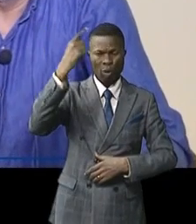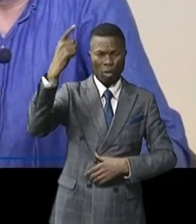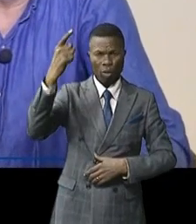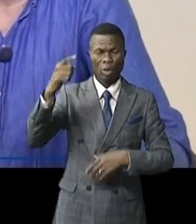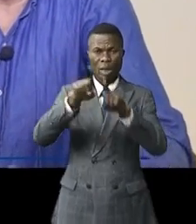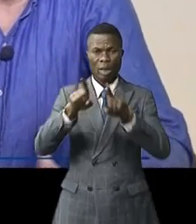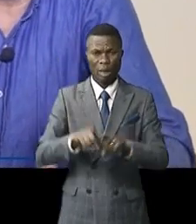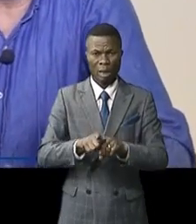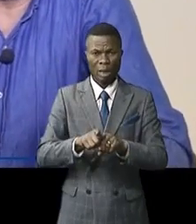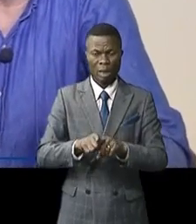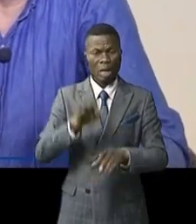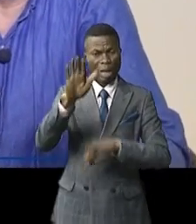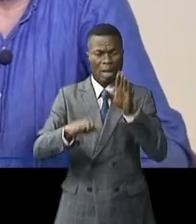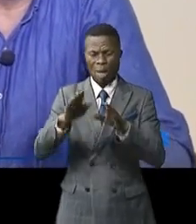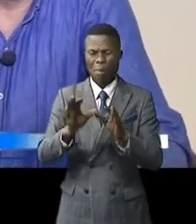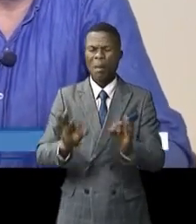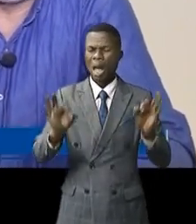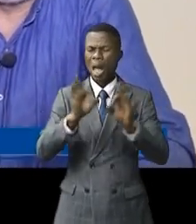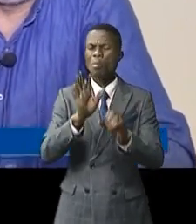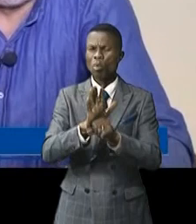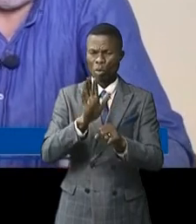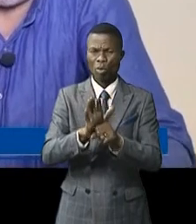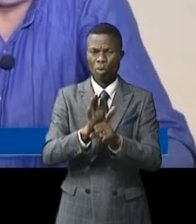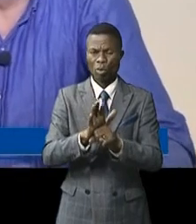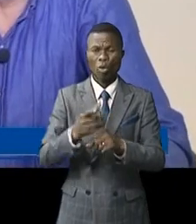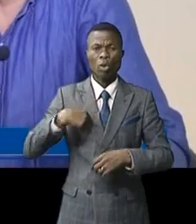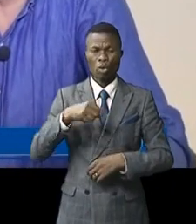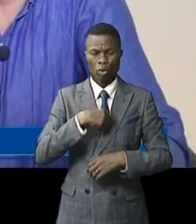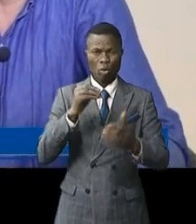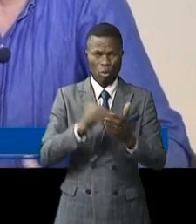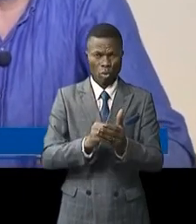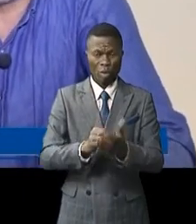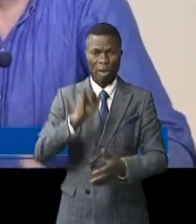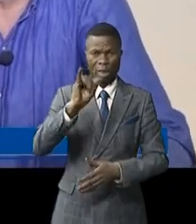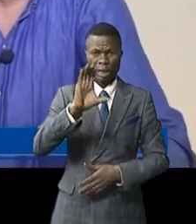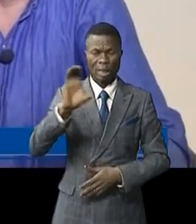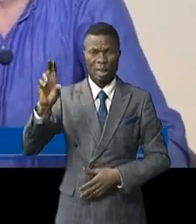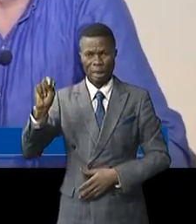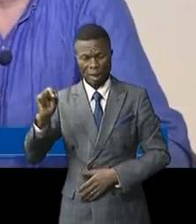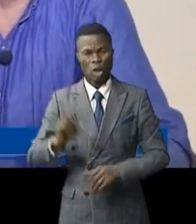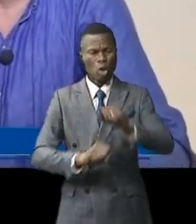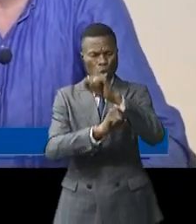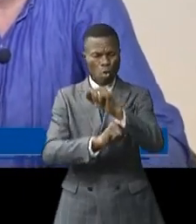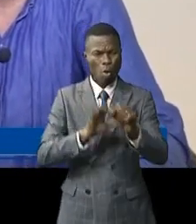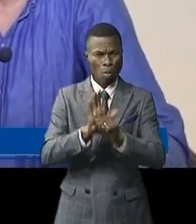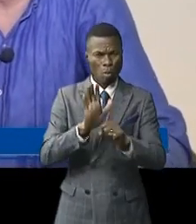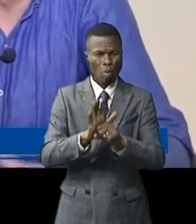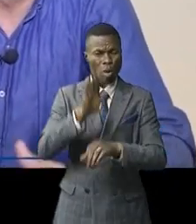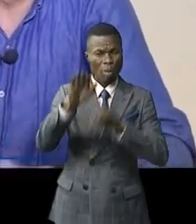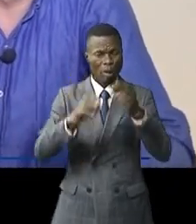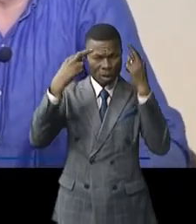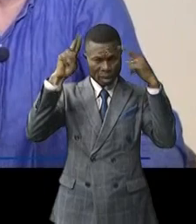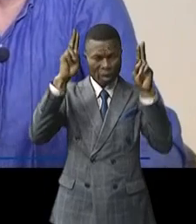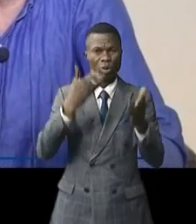tropicaux et ça, c'est une démarche extrêmement importante et que nous, encore une fois, à l'ICSN, va appuyer de tout notre poids pour que cette démarche